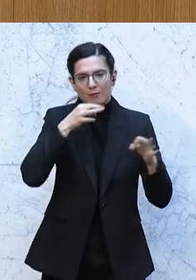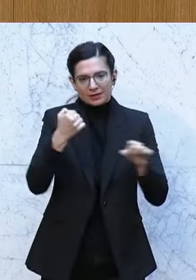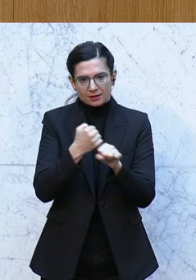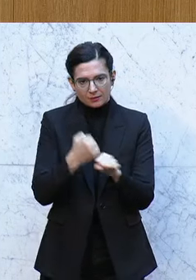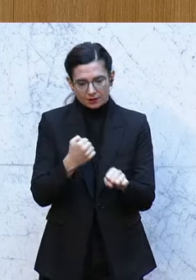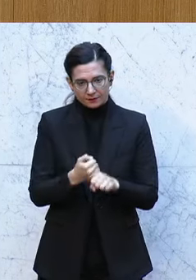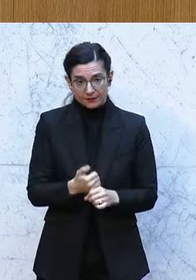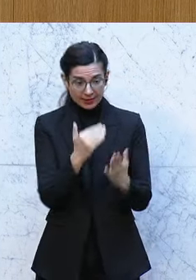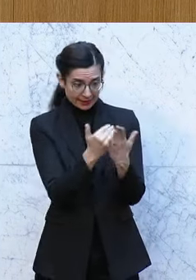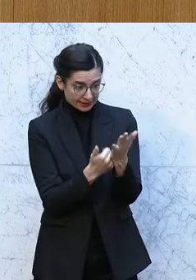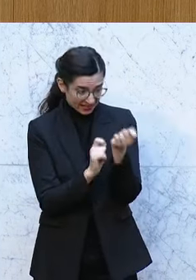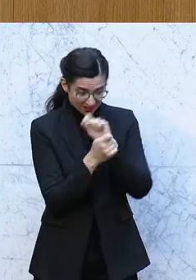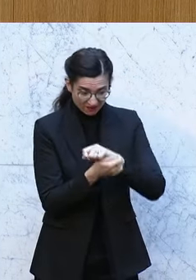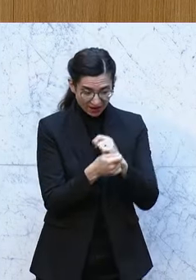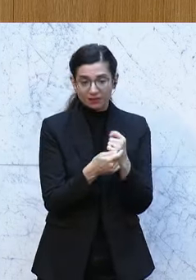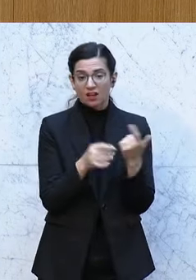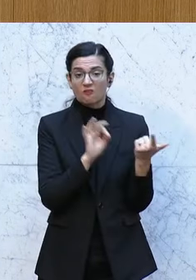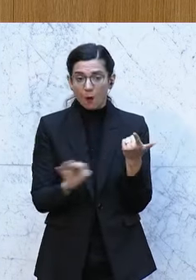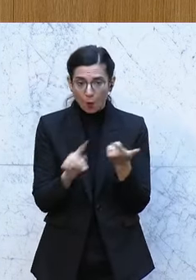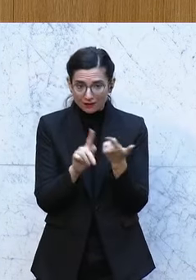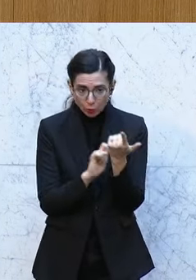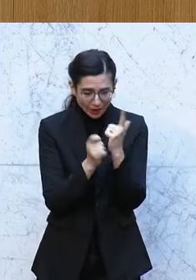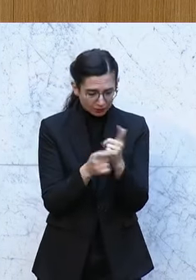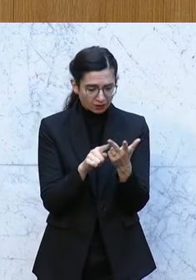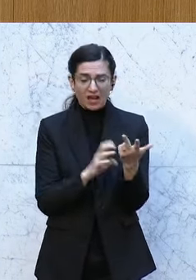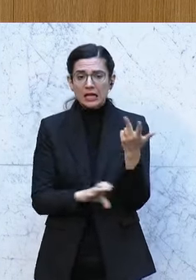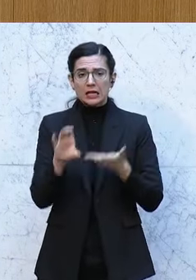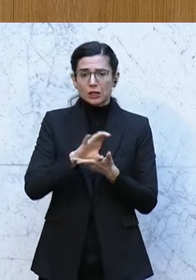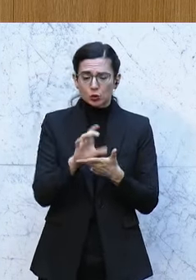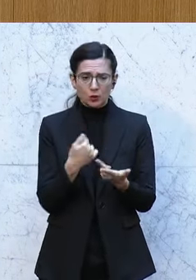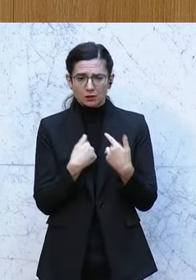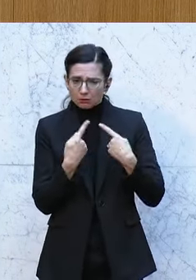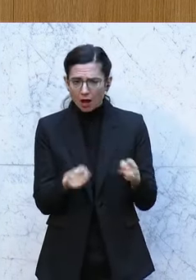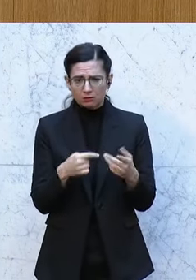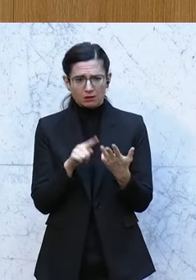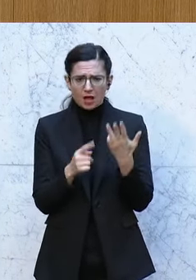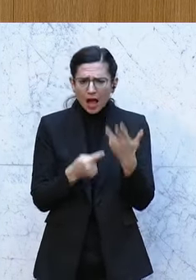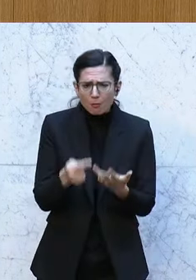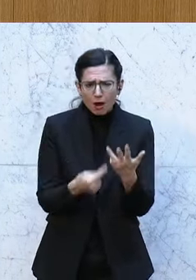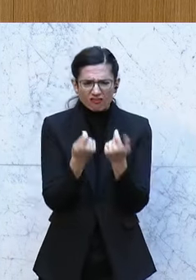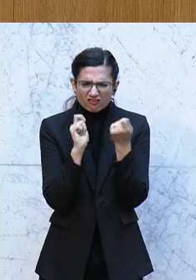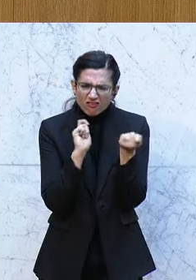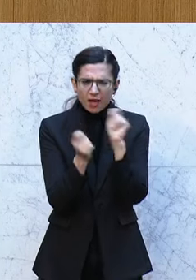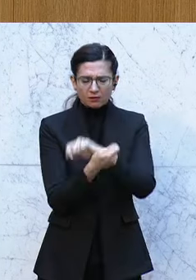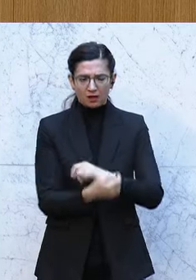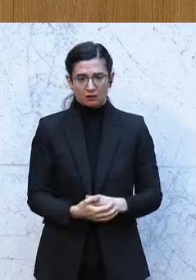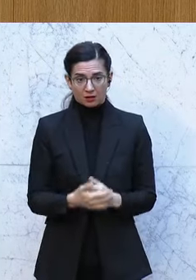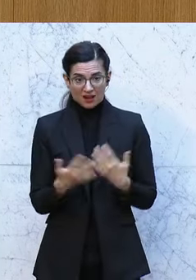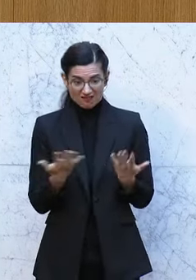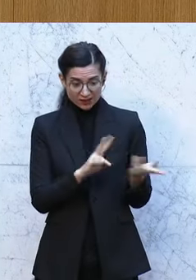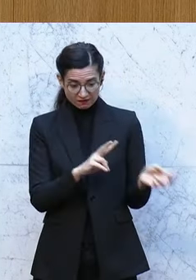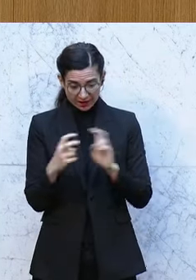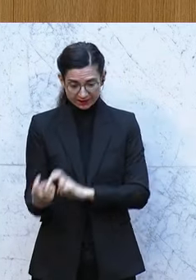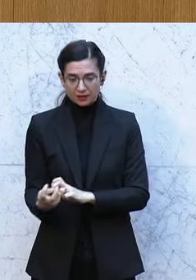gewisse Gesetze verändern, Verordnungen verändern, die Ressourcenausstattung, Abläufe verändern. Was ist davon umgesetzt